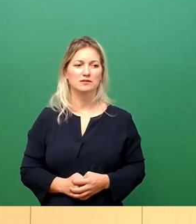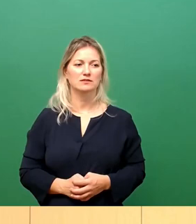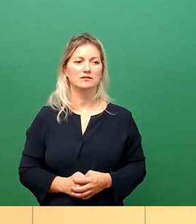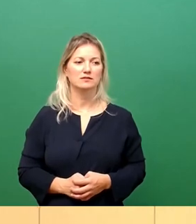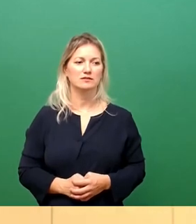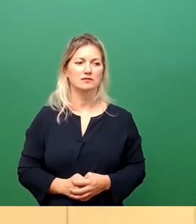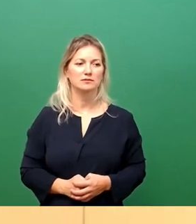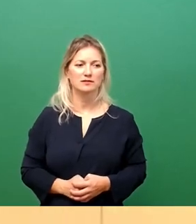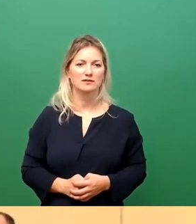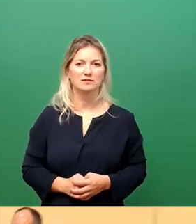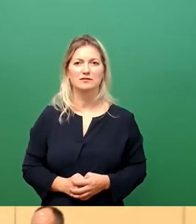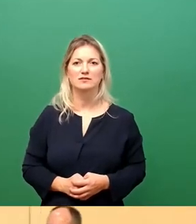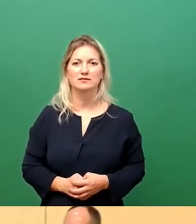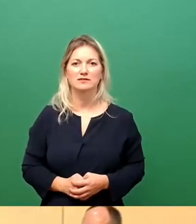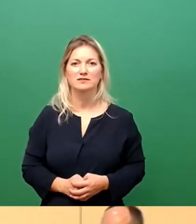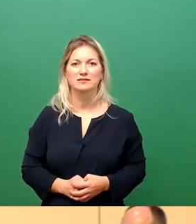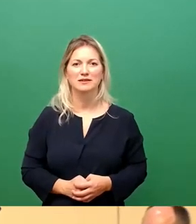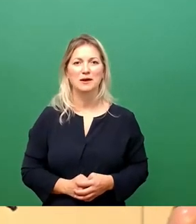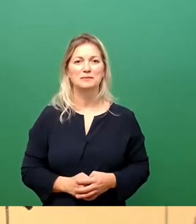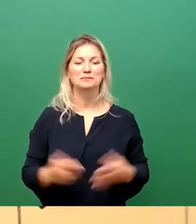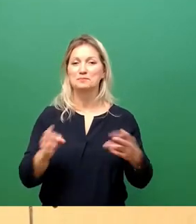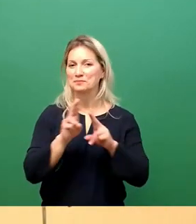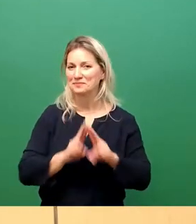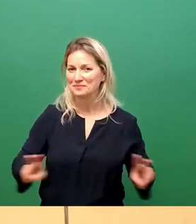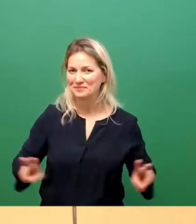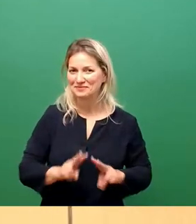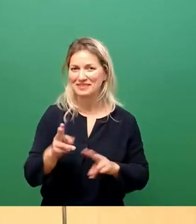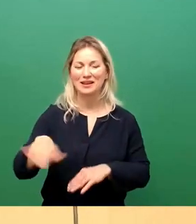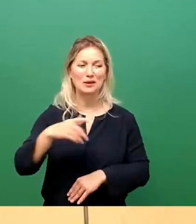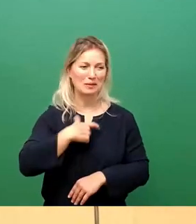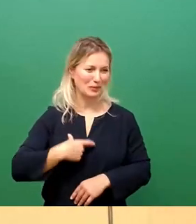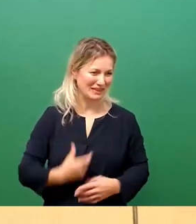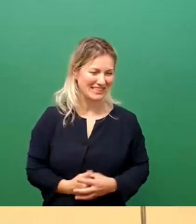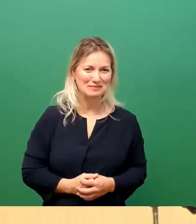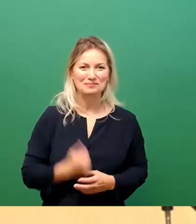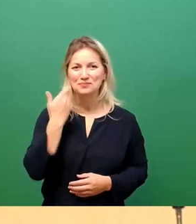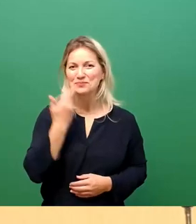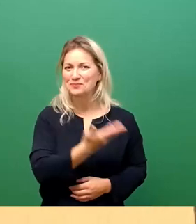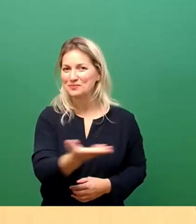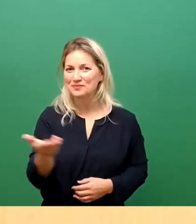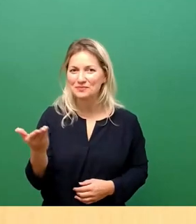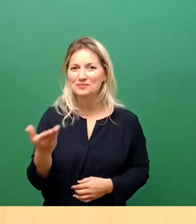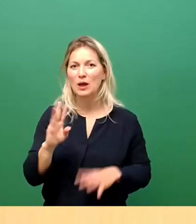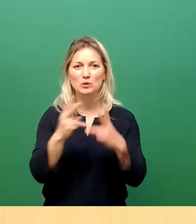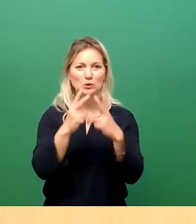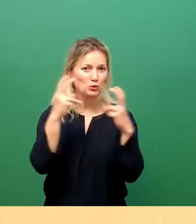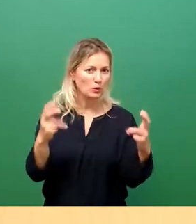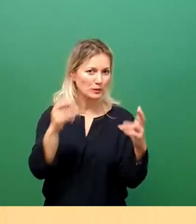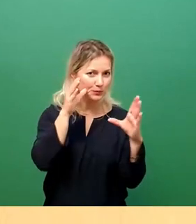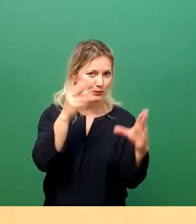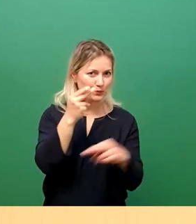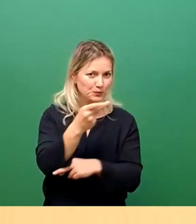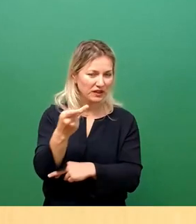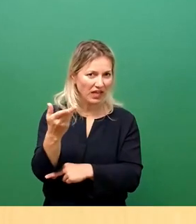Sehr geehrter Herr Oberbürgermeister, meine Damen und Herren hier im Saal bzw. zu Hause oder wie Herr Schulte, wie man